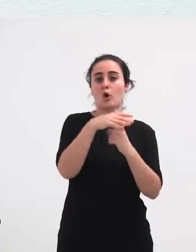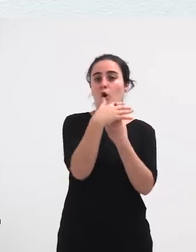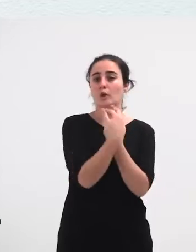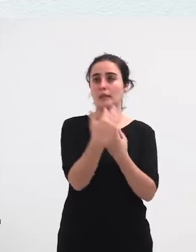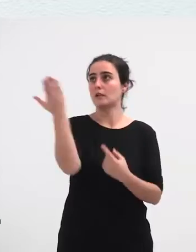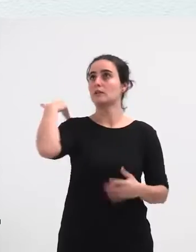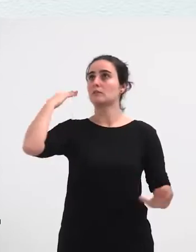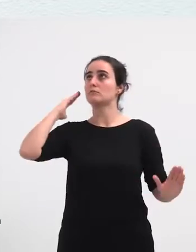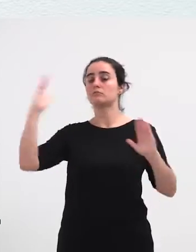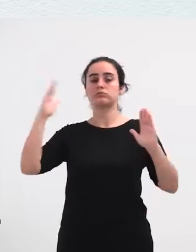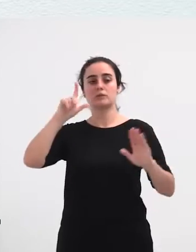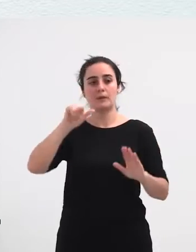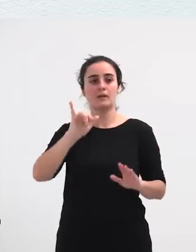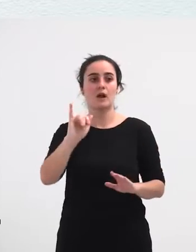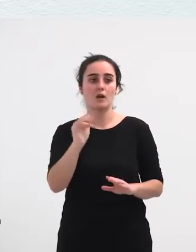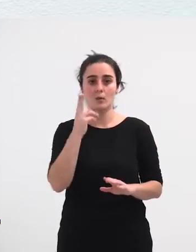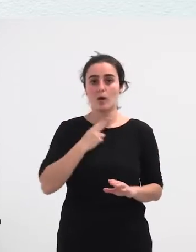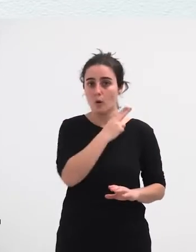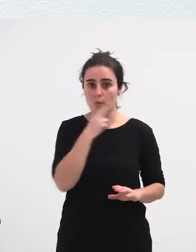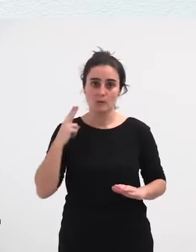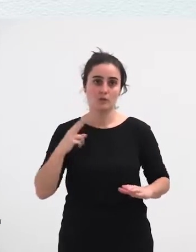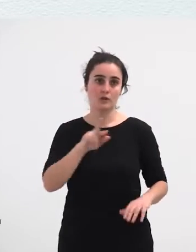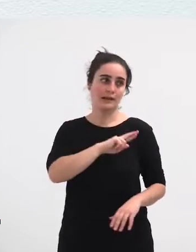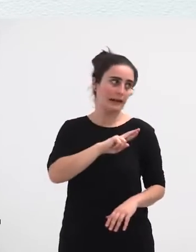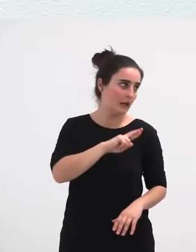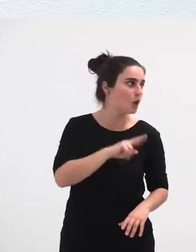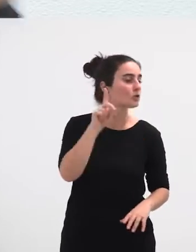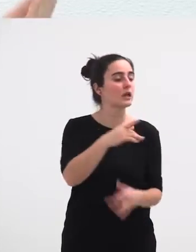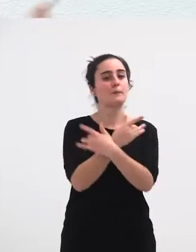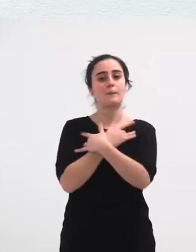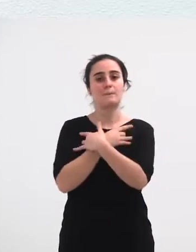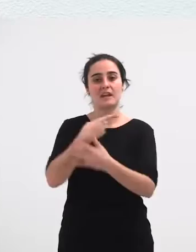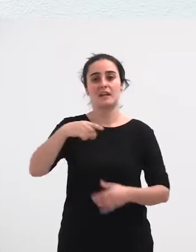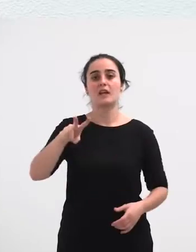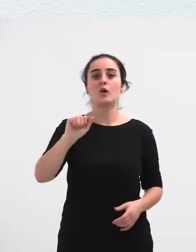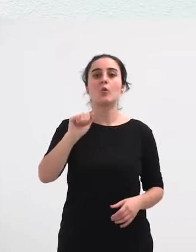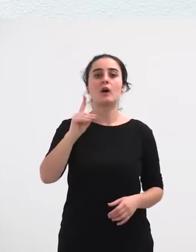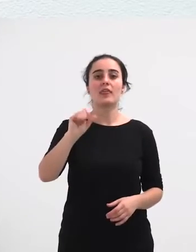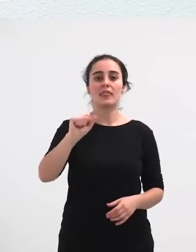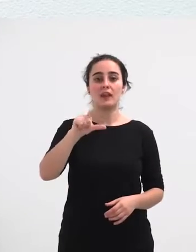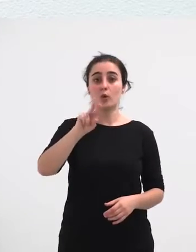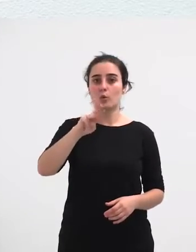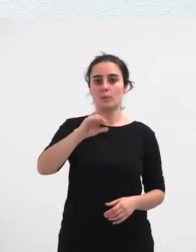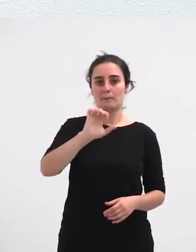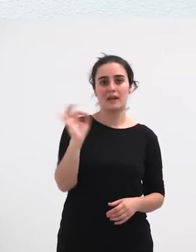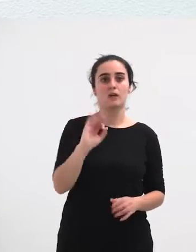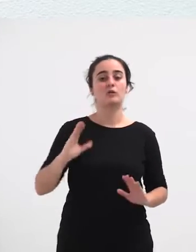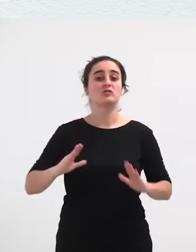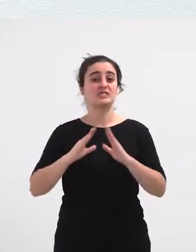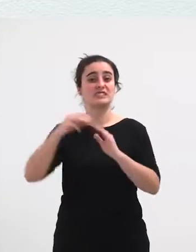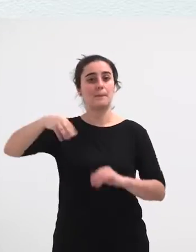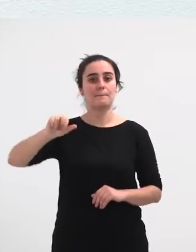Garaile Ateraz Horten Guadalupe Amari Eta Samartiali Eta Garaia Aterra Direlako